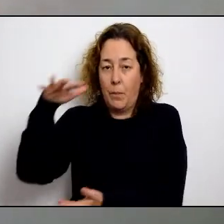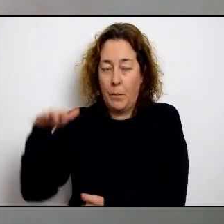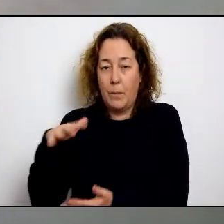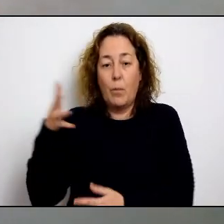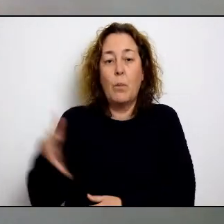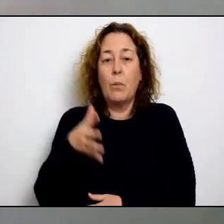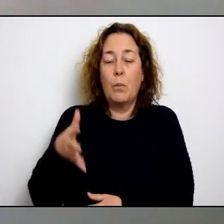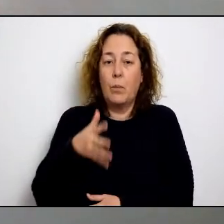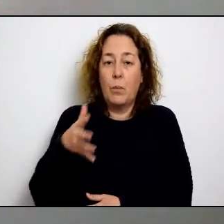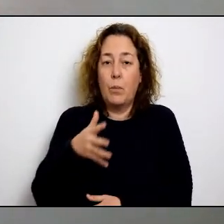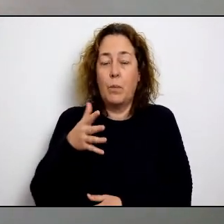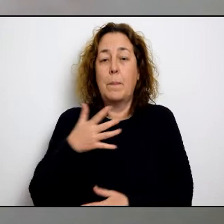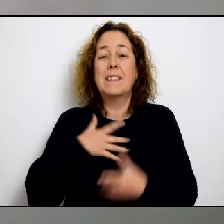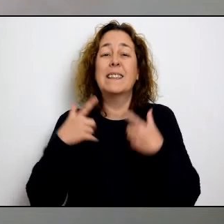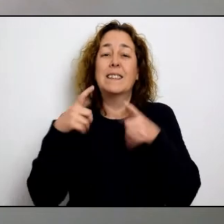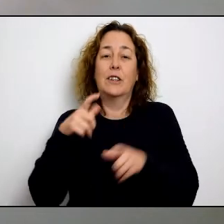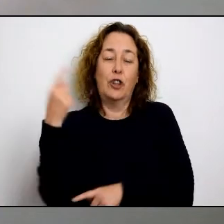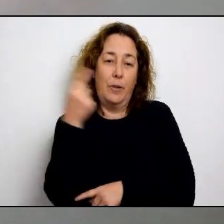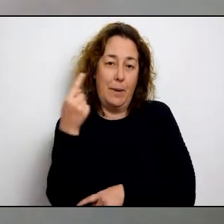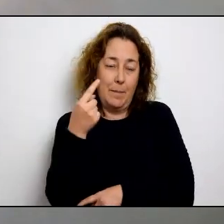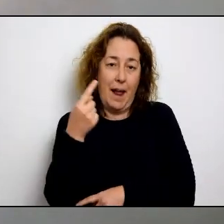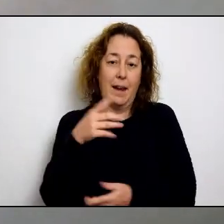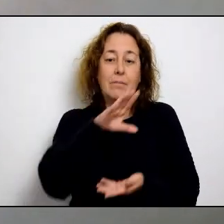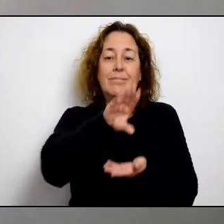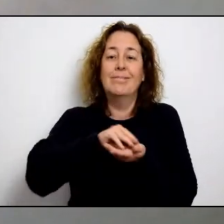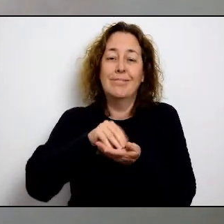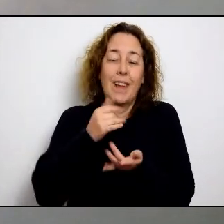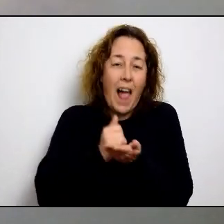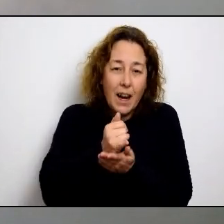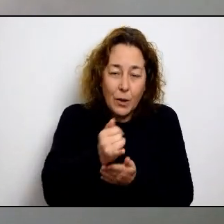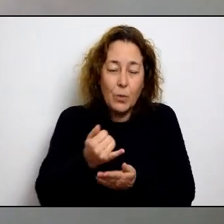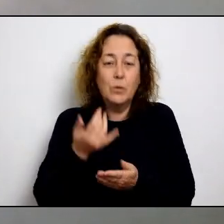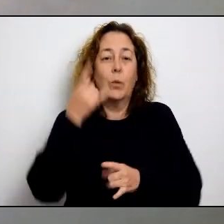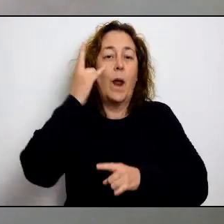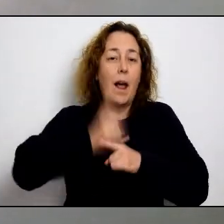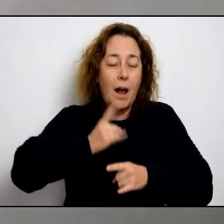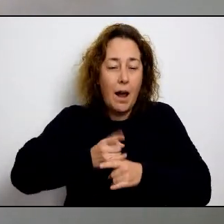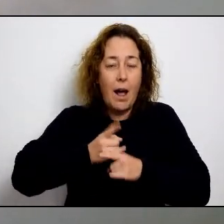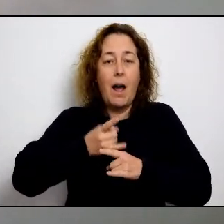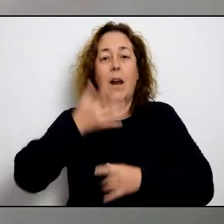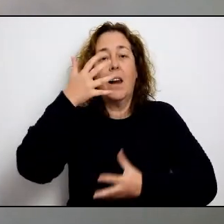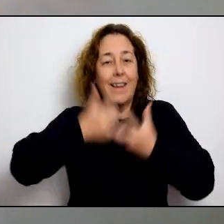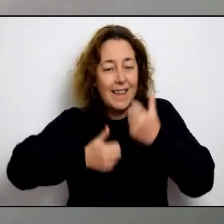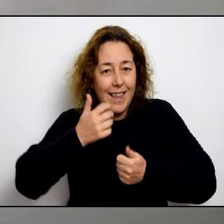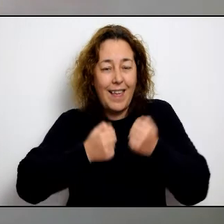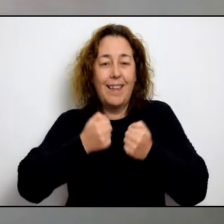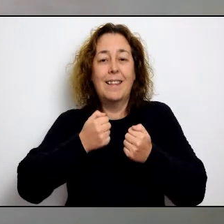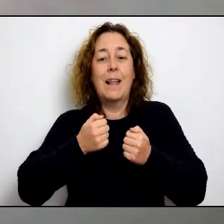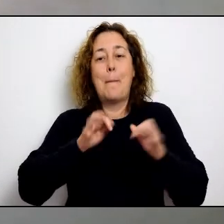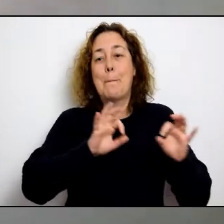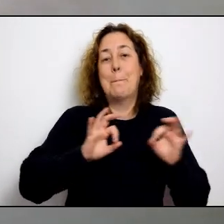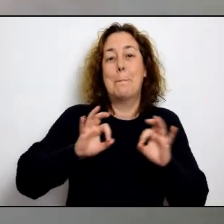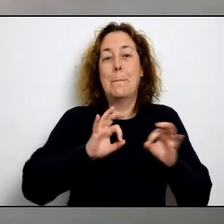situació d'estat d'alarma que és el problema de l'estocatge de tot el que és el producte provenient des del nostre sector primari